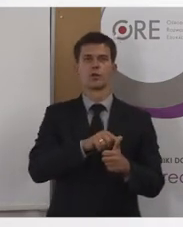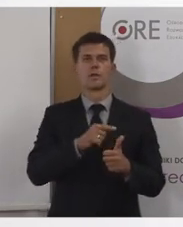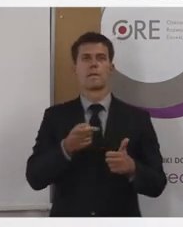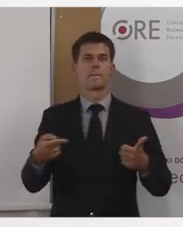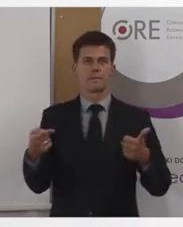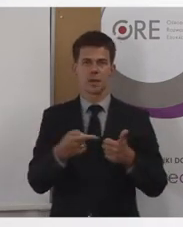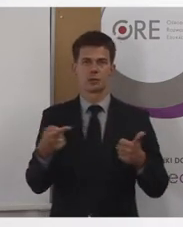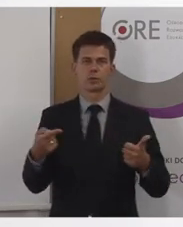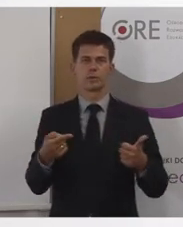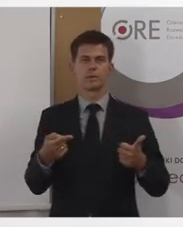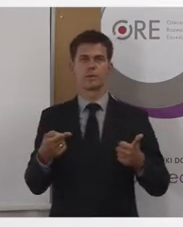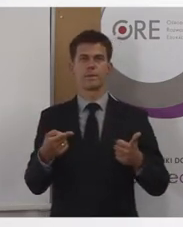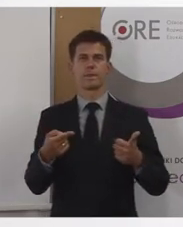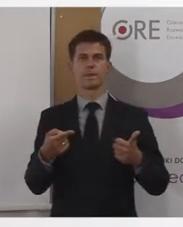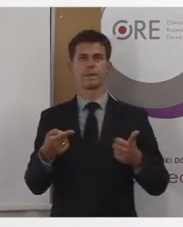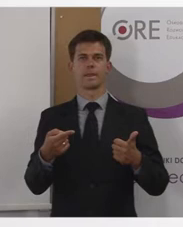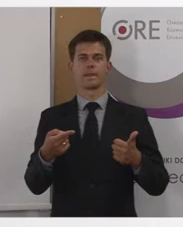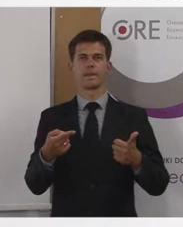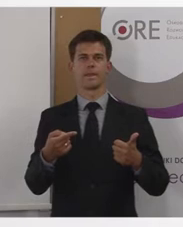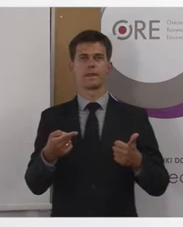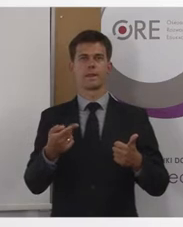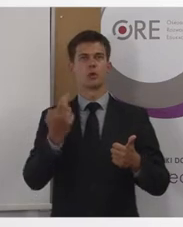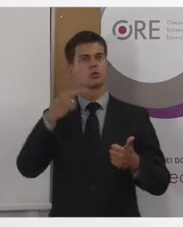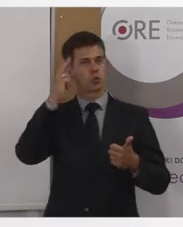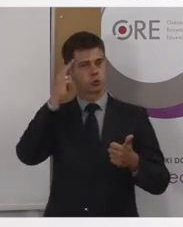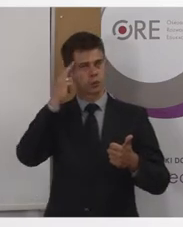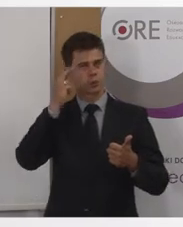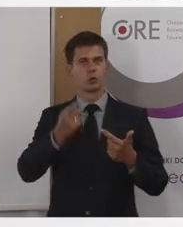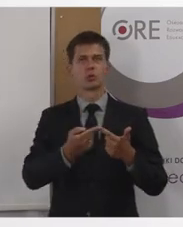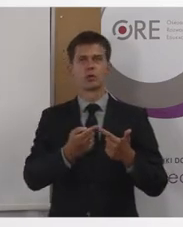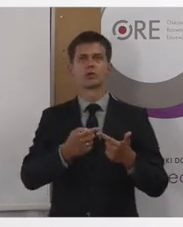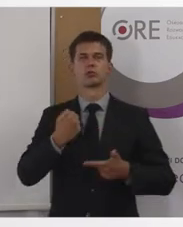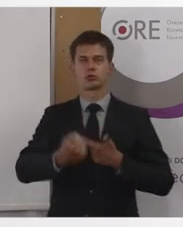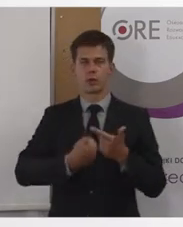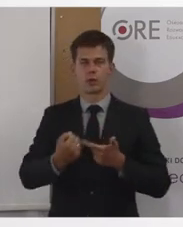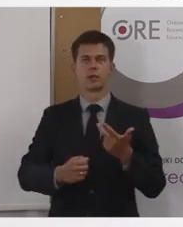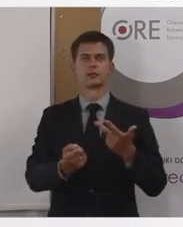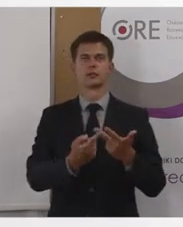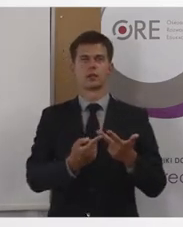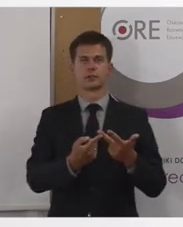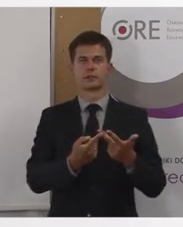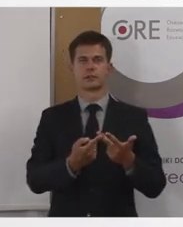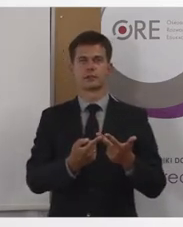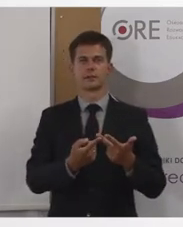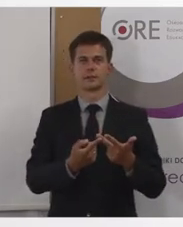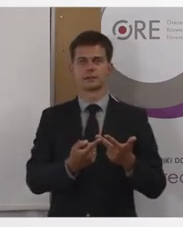ze zrozumiałością, drugi z funkcjonalnością, trzeci z...